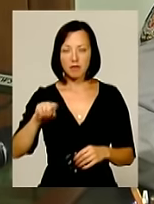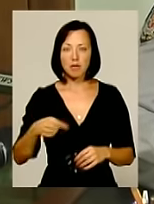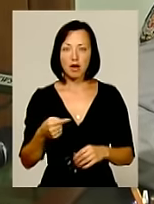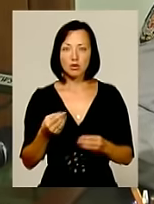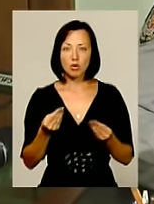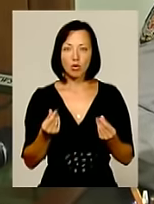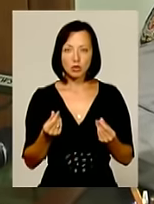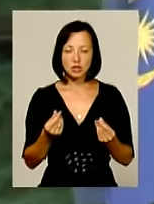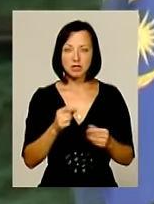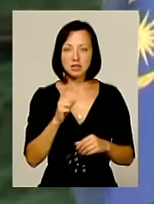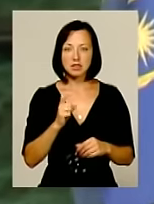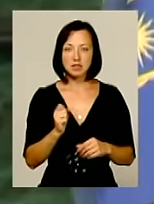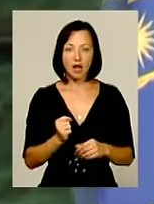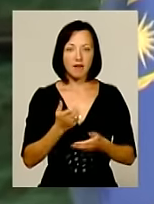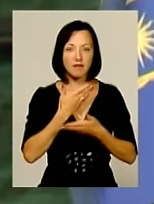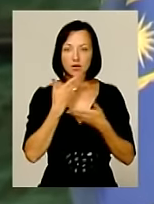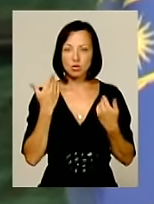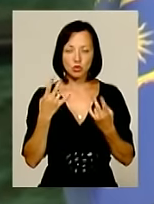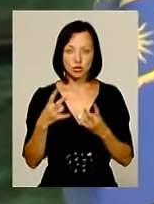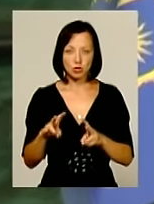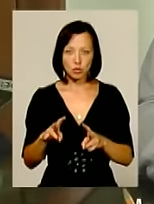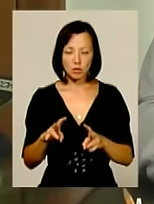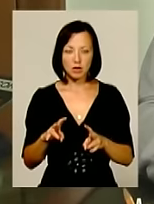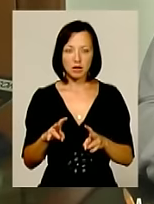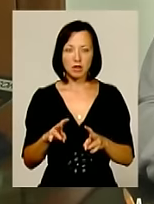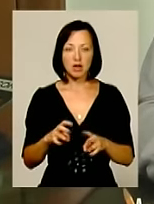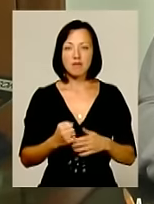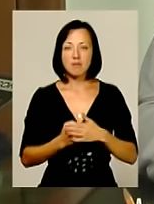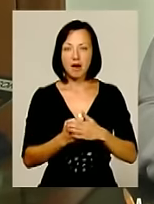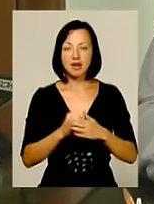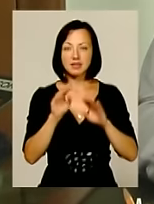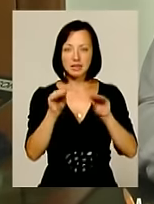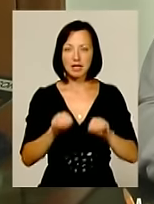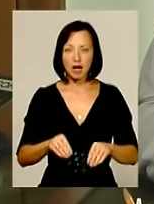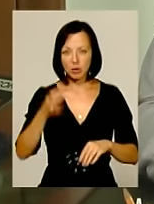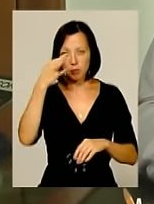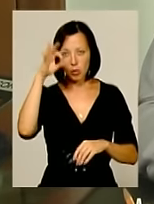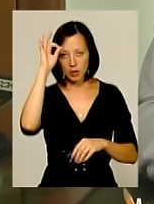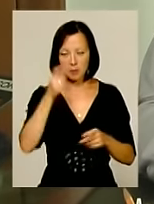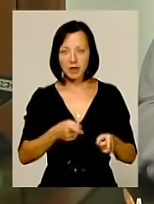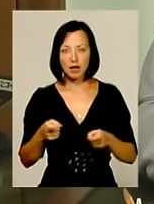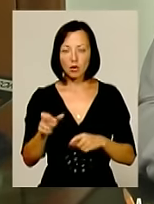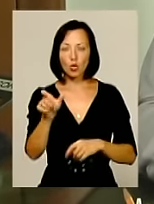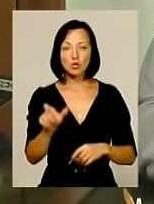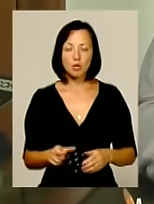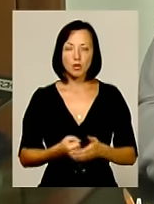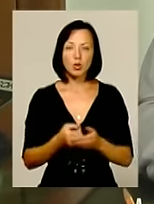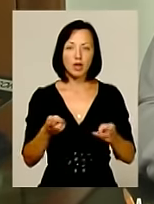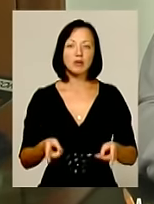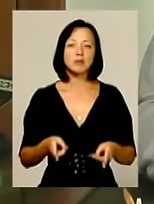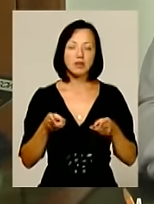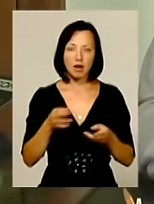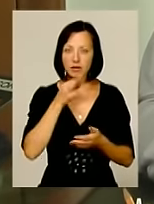практично за відсутню шкоду. Базі даних поліції, відомості щодо притягнення особи до кримінальної